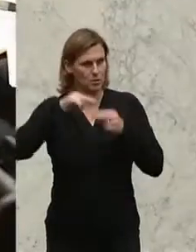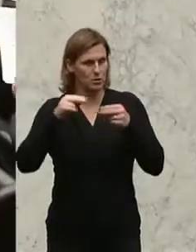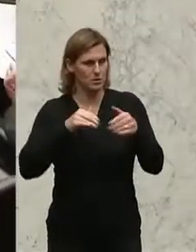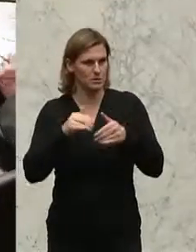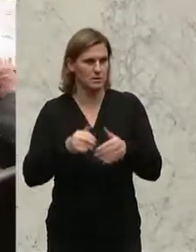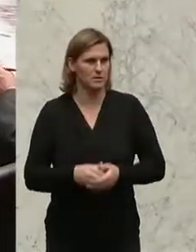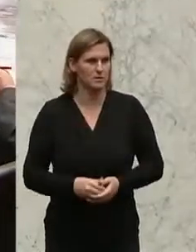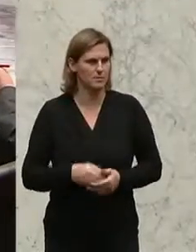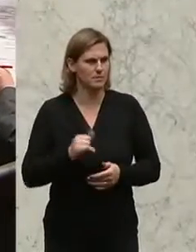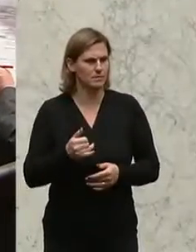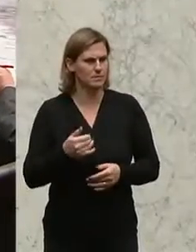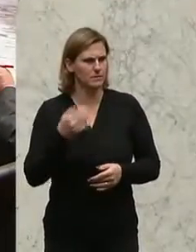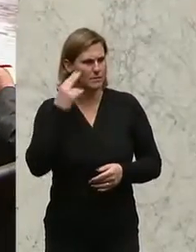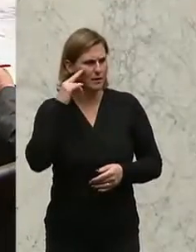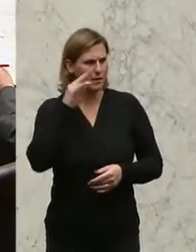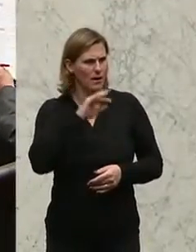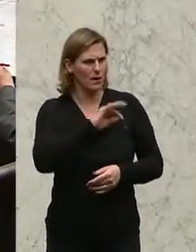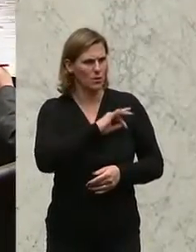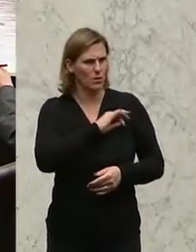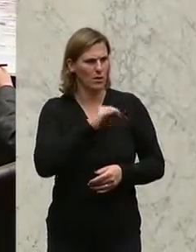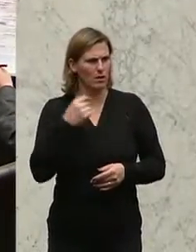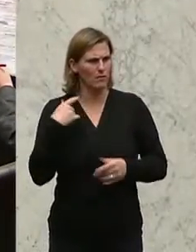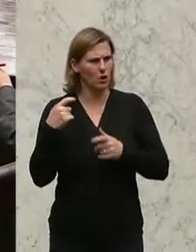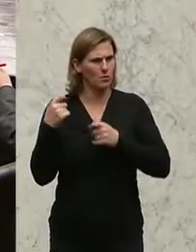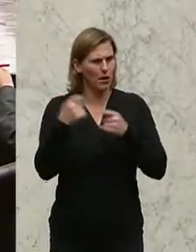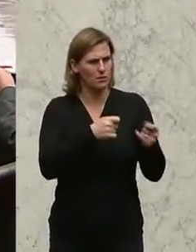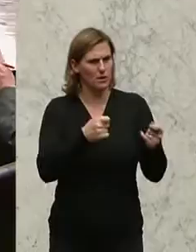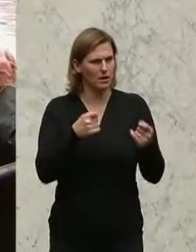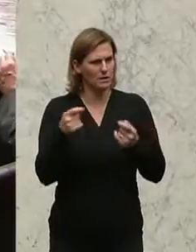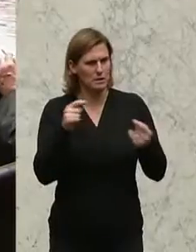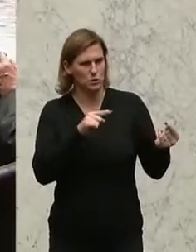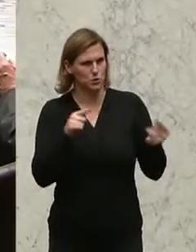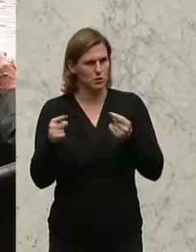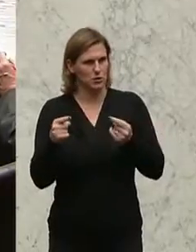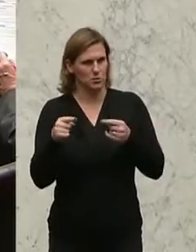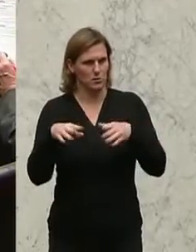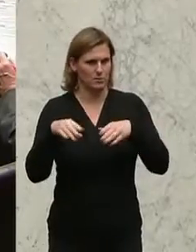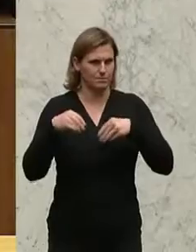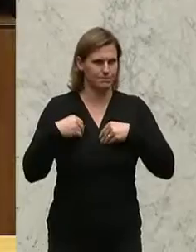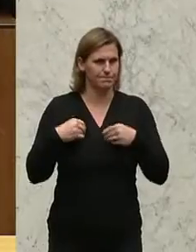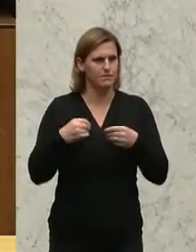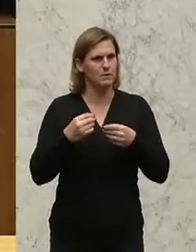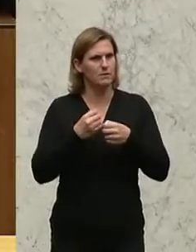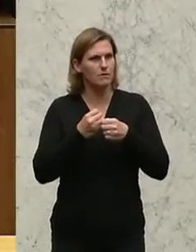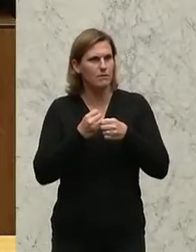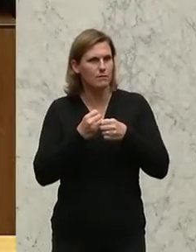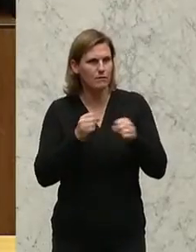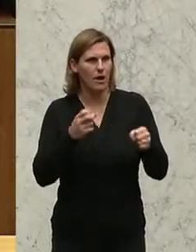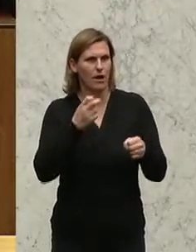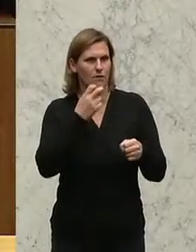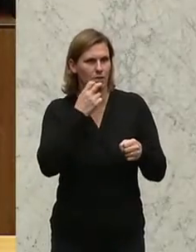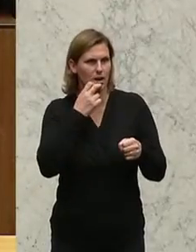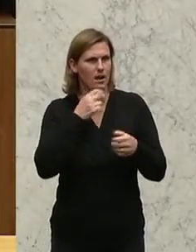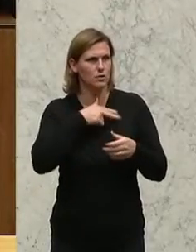Nikolaus Scherack von den NEOS. ja über unseren Antrag gesprochen, über die Ausweitung des freiwilligen sozialen Jahres. Und ich glaube, wir sind alle der gleichen Meinung, dass es eine wesentliche